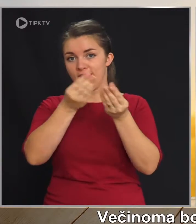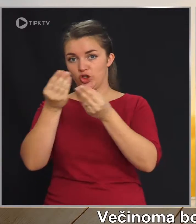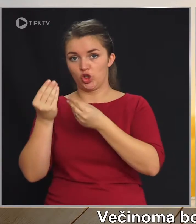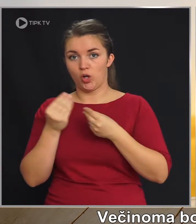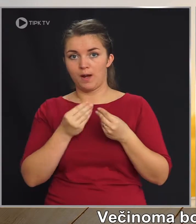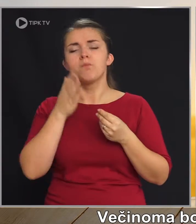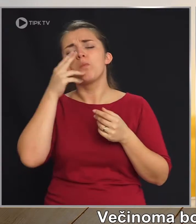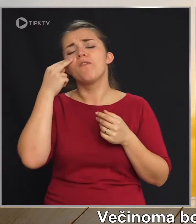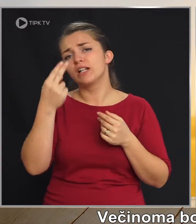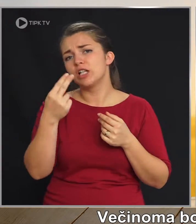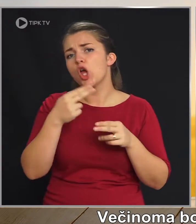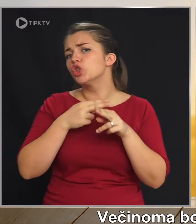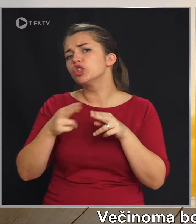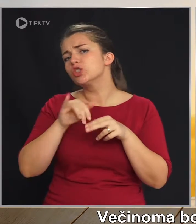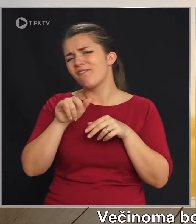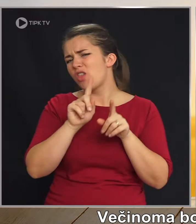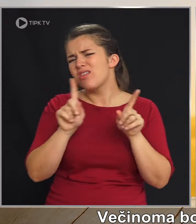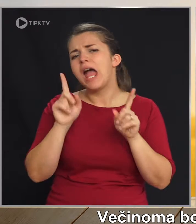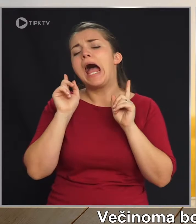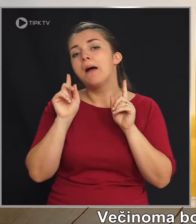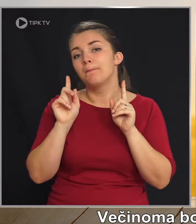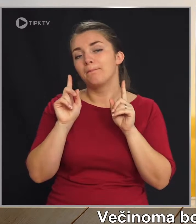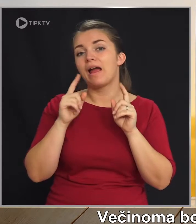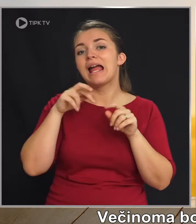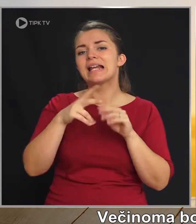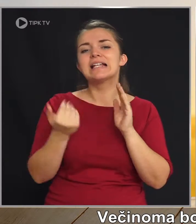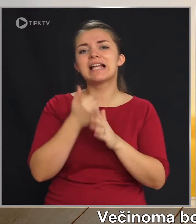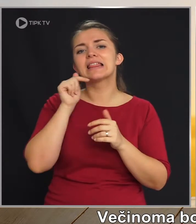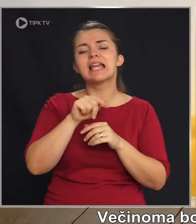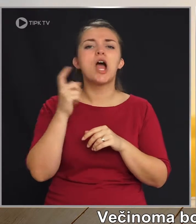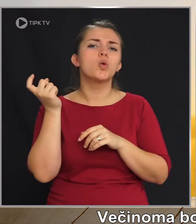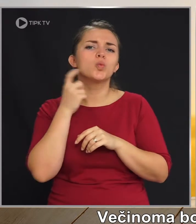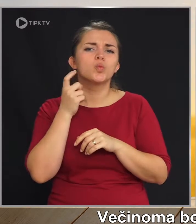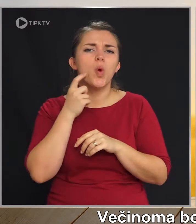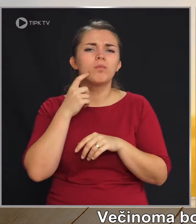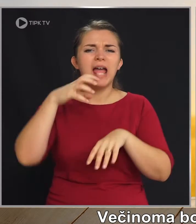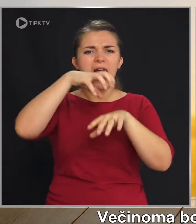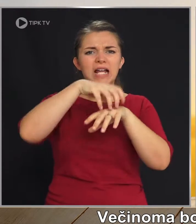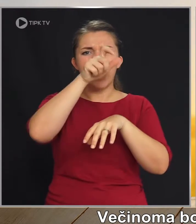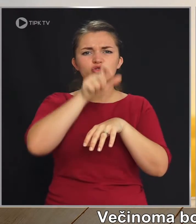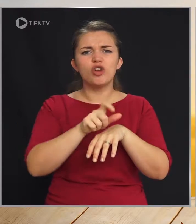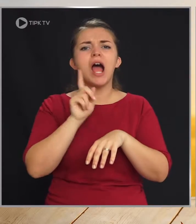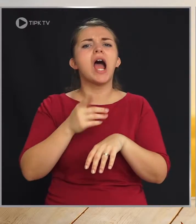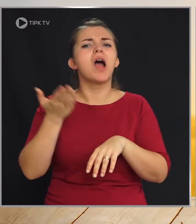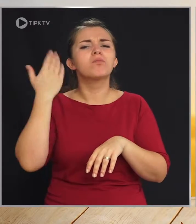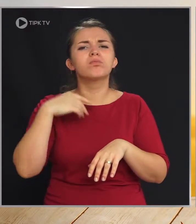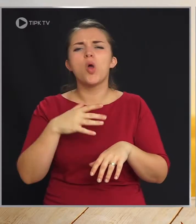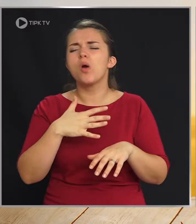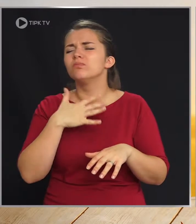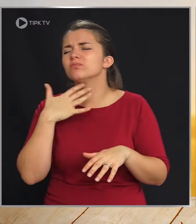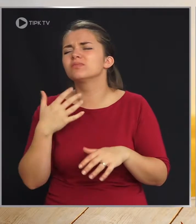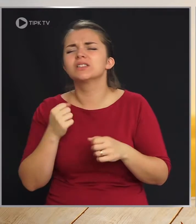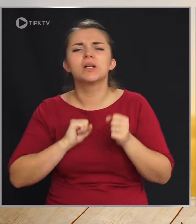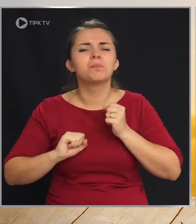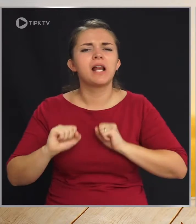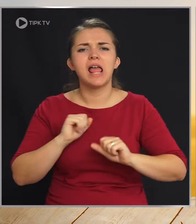Večinoma, no, bomo videli, da čist zmedno ne, ampak gre za tega hudobnega graščaka, kaj je bilo enega